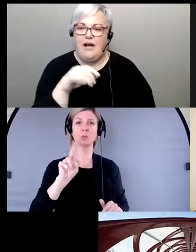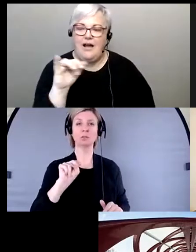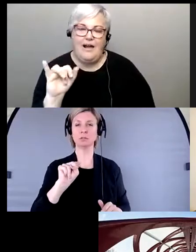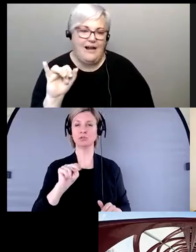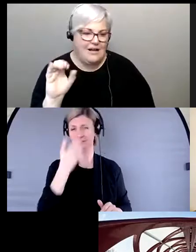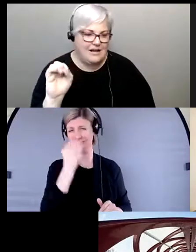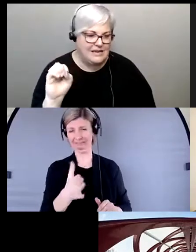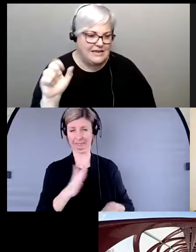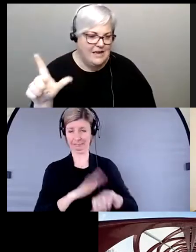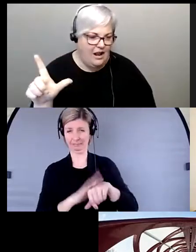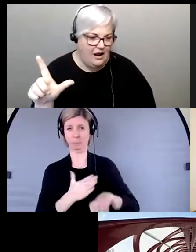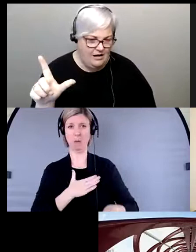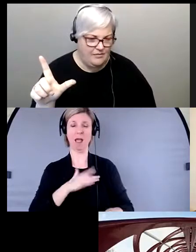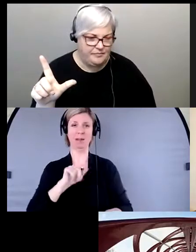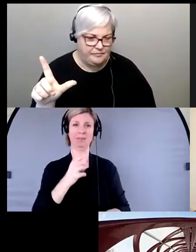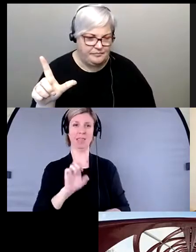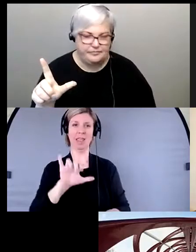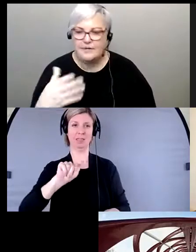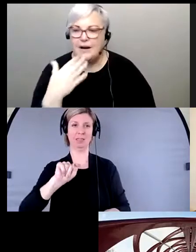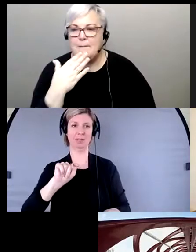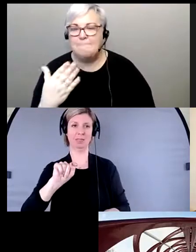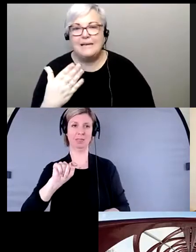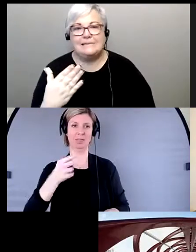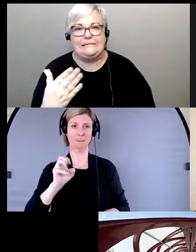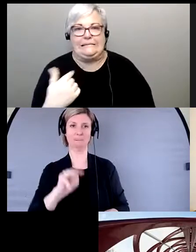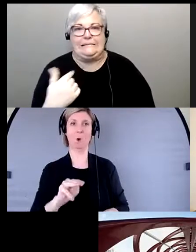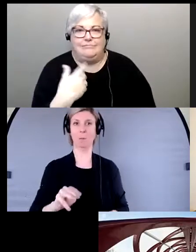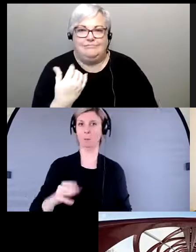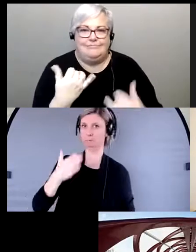'avoir gardé ma place. Oui, merci.